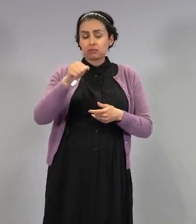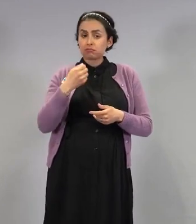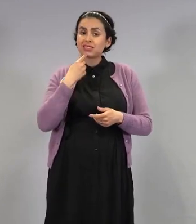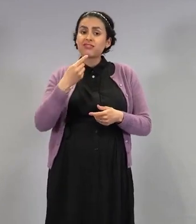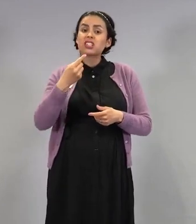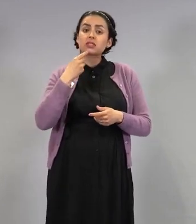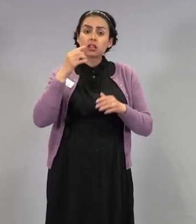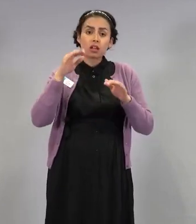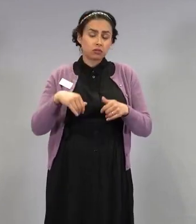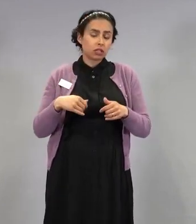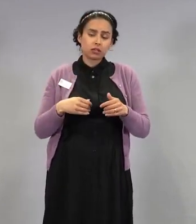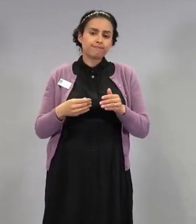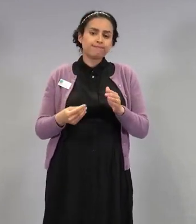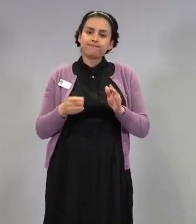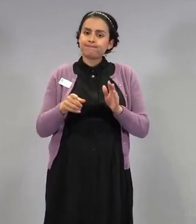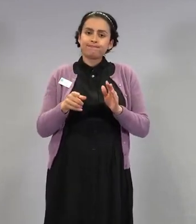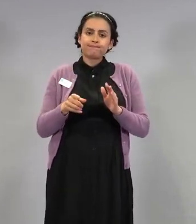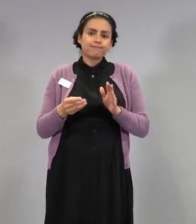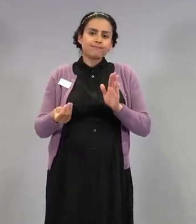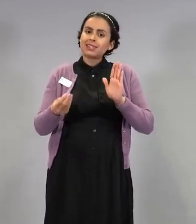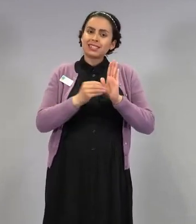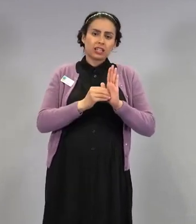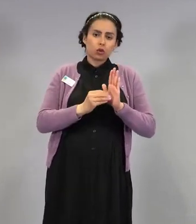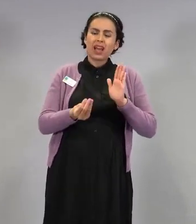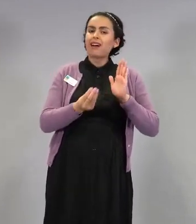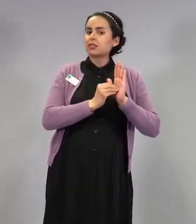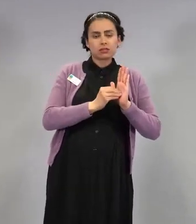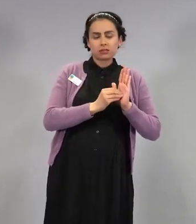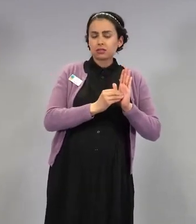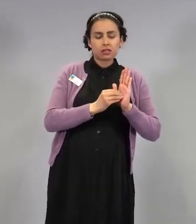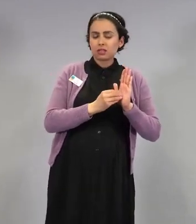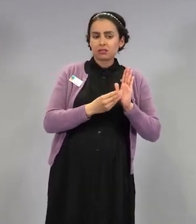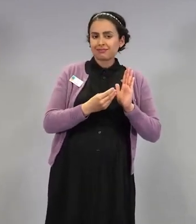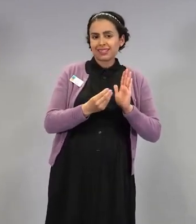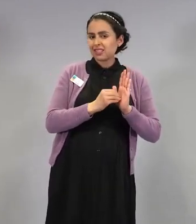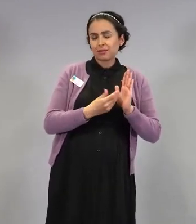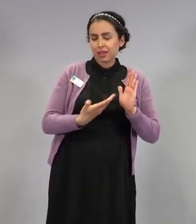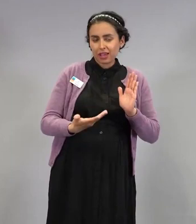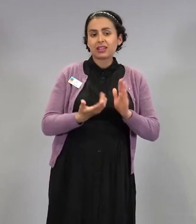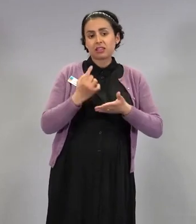sen vuoksi meillä ei ole valtuuksia suositella sitä.